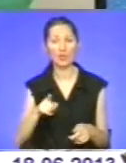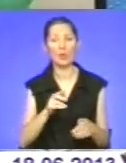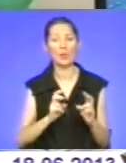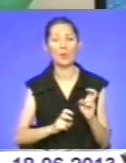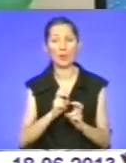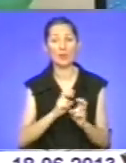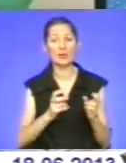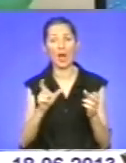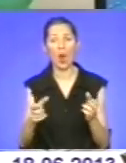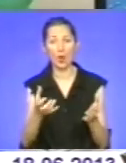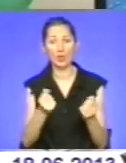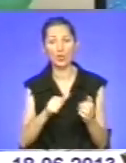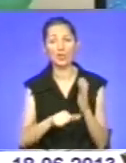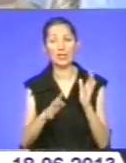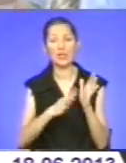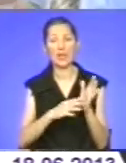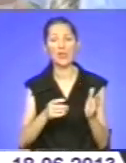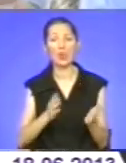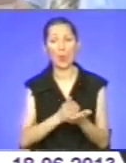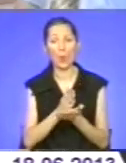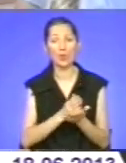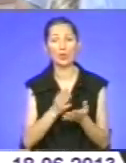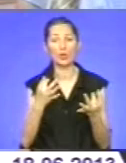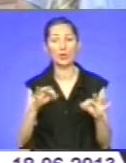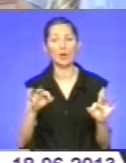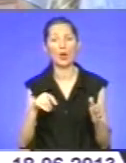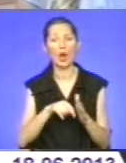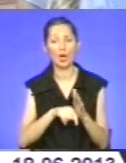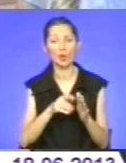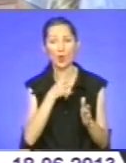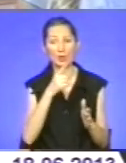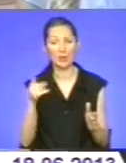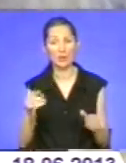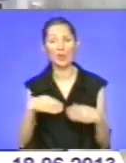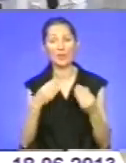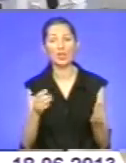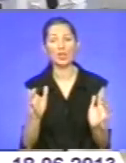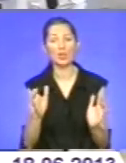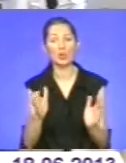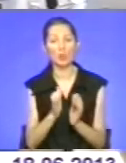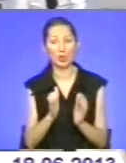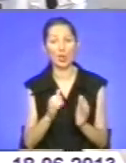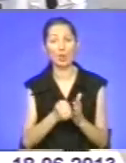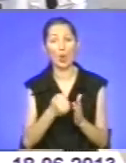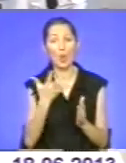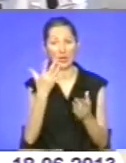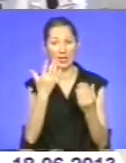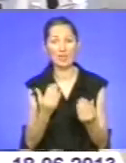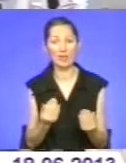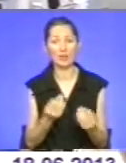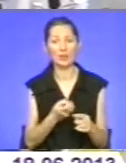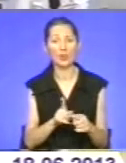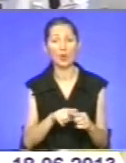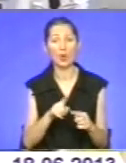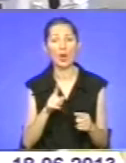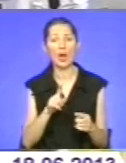послуг дозвільного характеру. Термін видачі документів скоротили до п'яти днів. Це людині дасть в першу чергу то, що